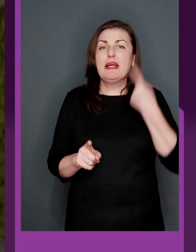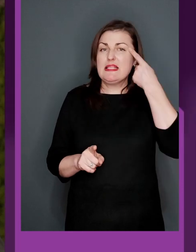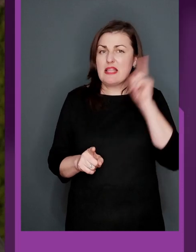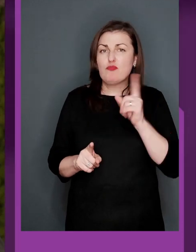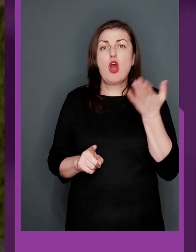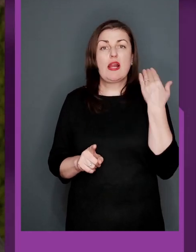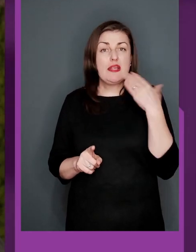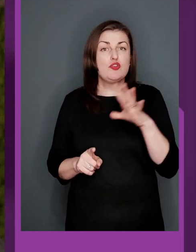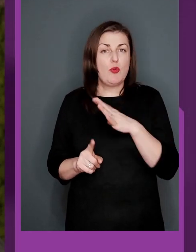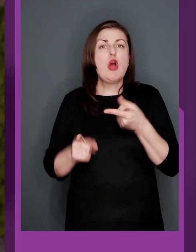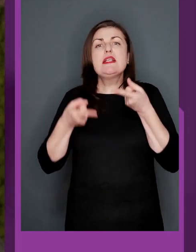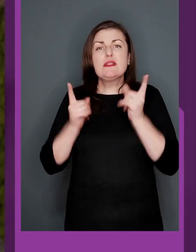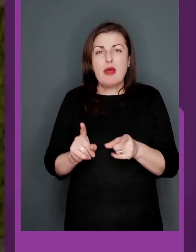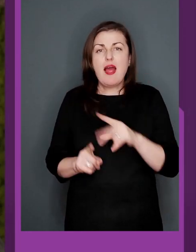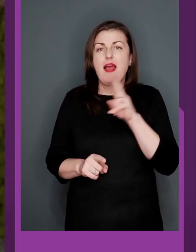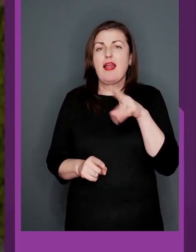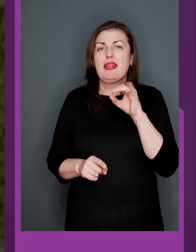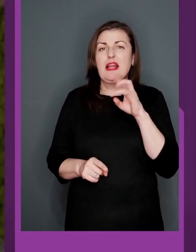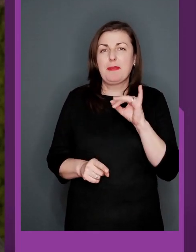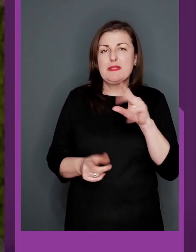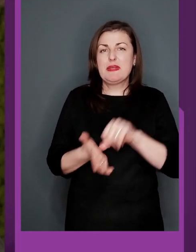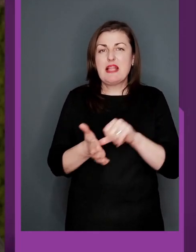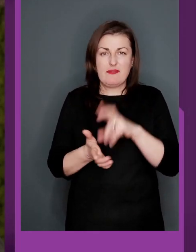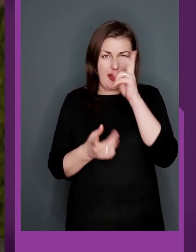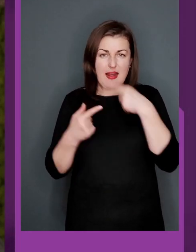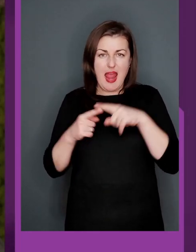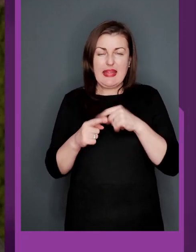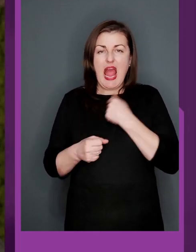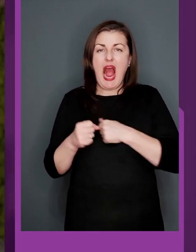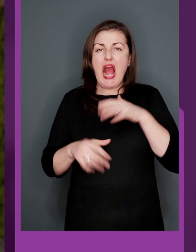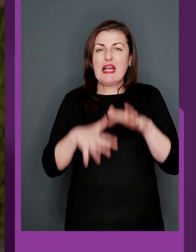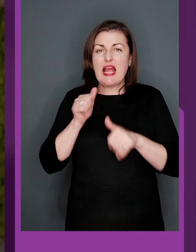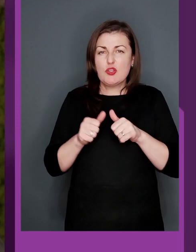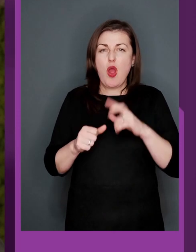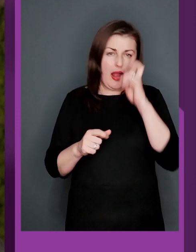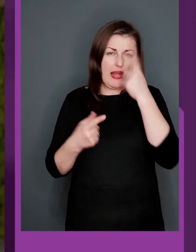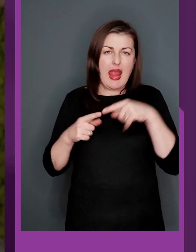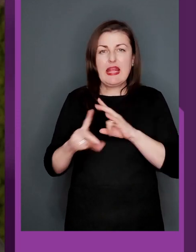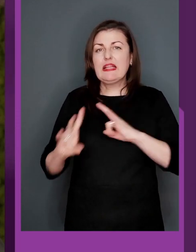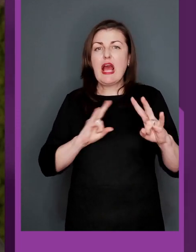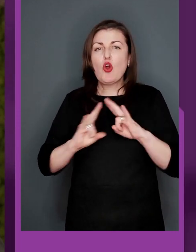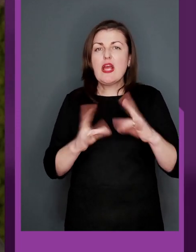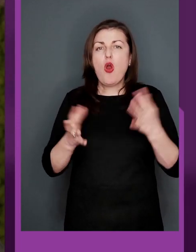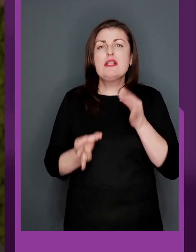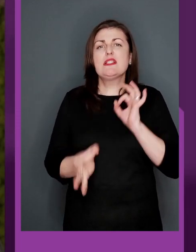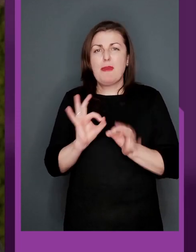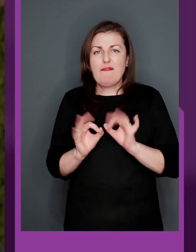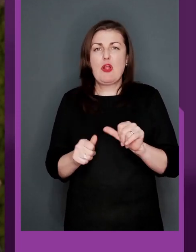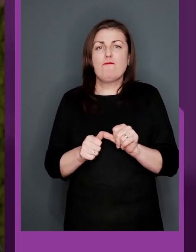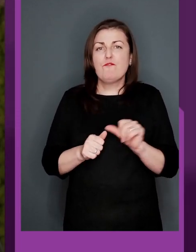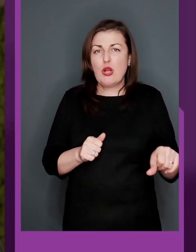Ми знаємо, що раніше були ще справжні дербі з представниками країни-агресорки, країни-терориста, яку, звісно,